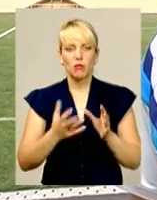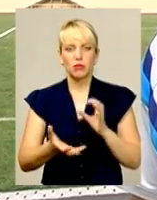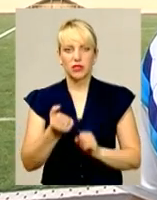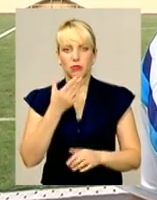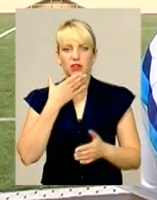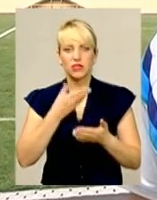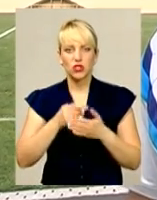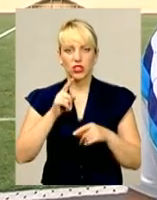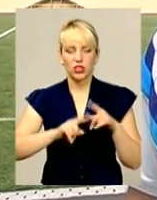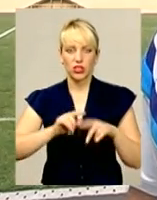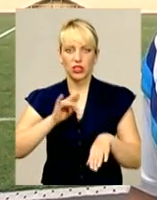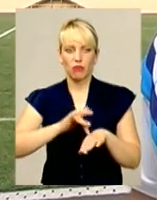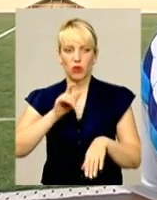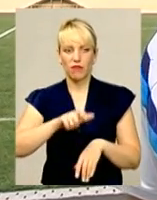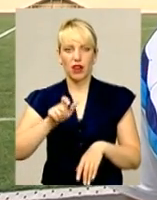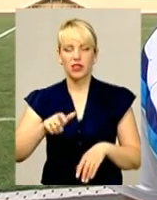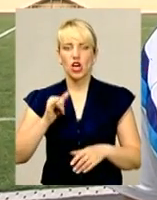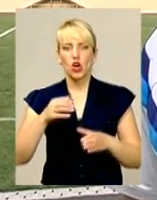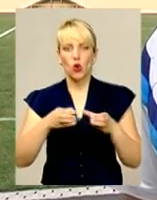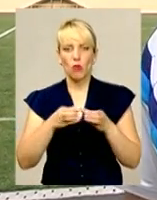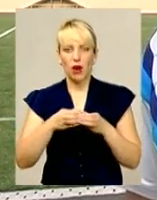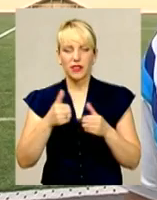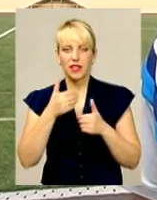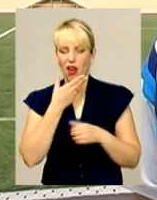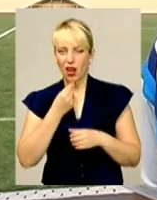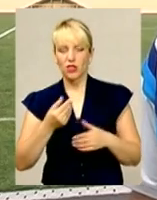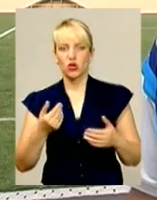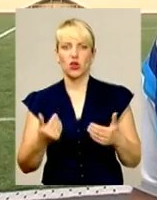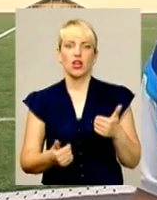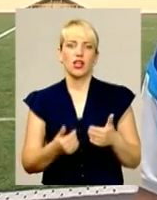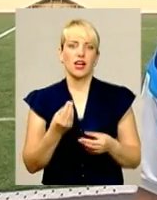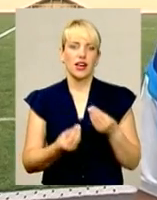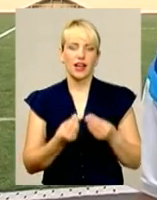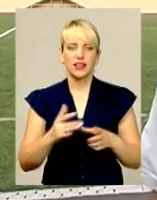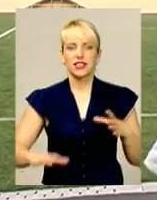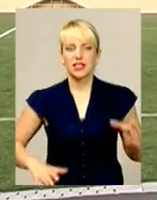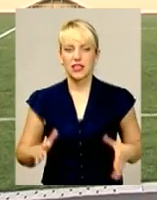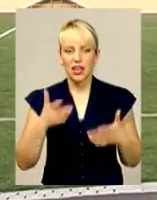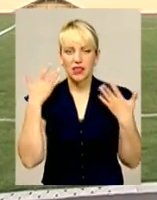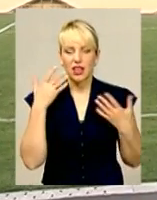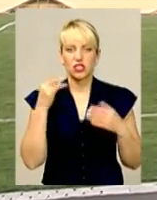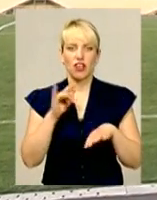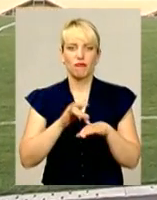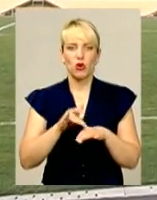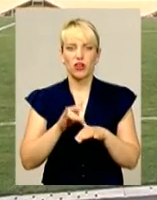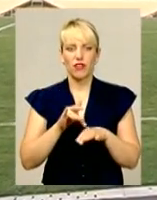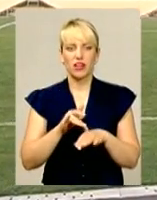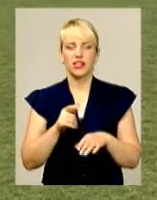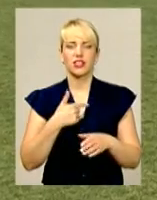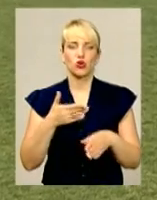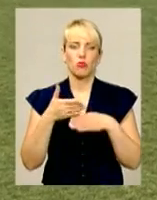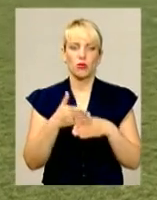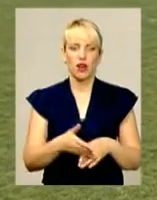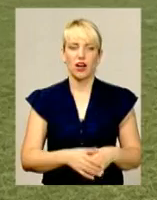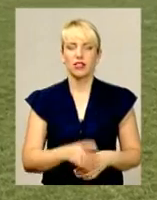болівальників. І команді добре грати, і тренерам легше, і болівальники допомагають, жинуть команду вперед.